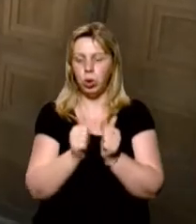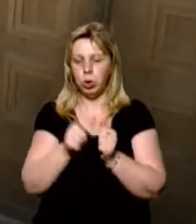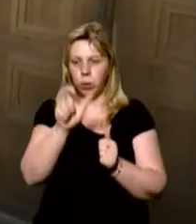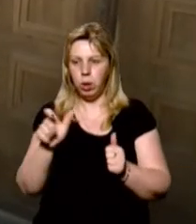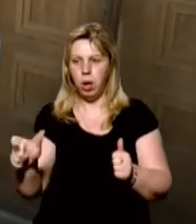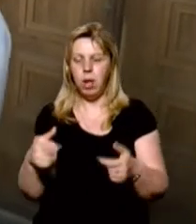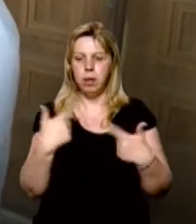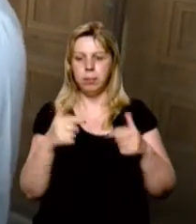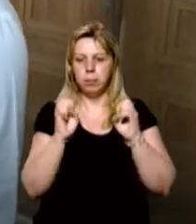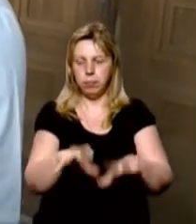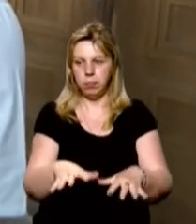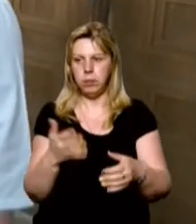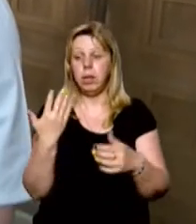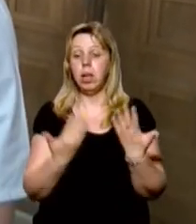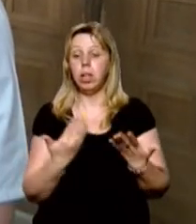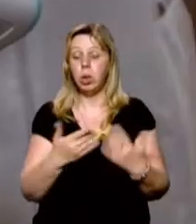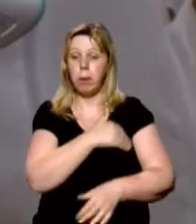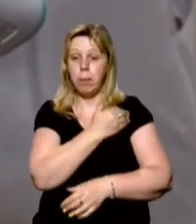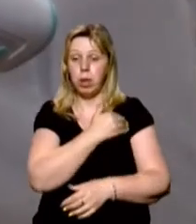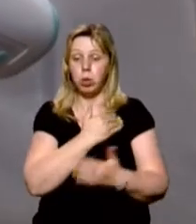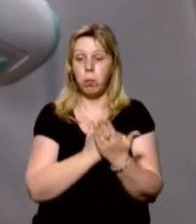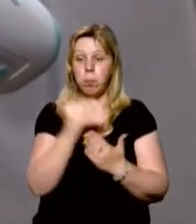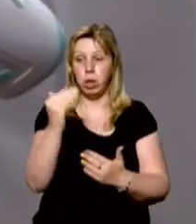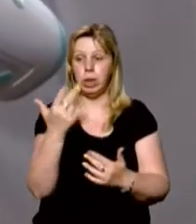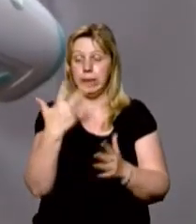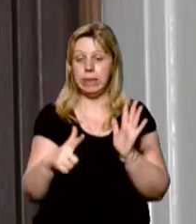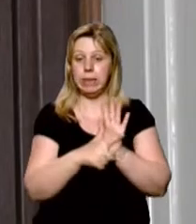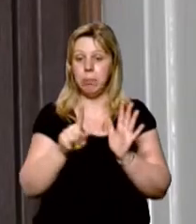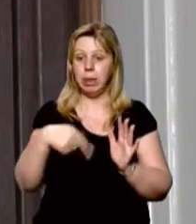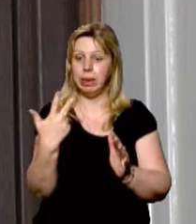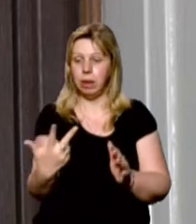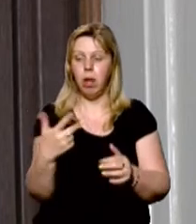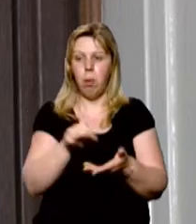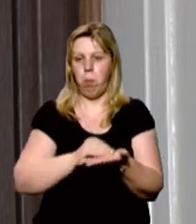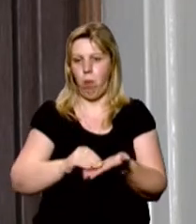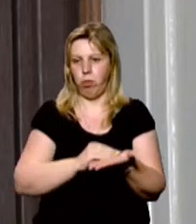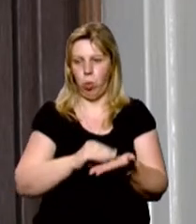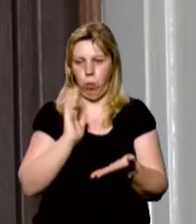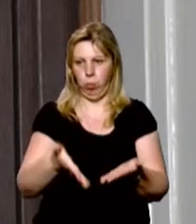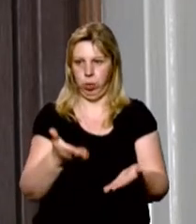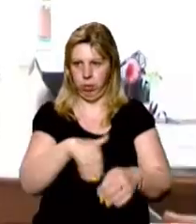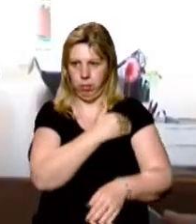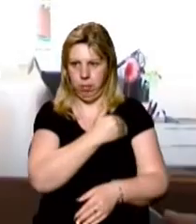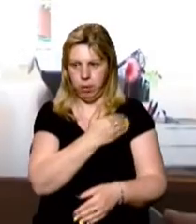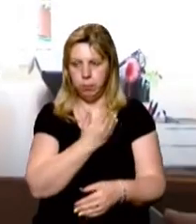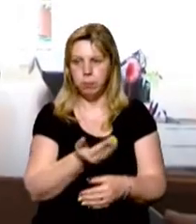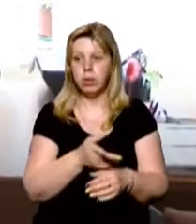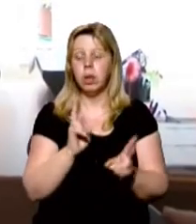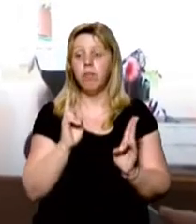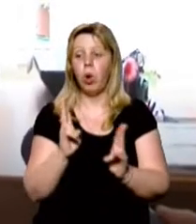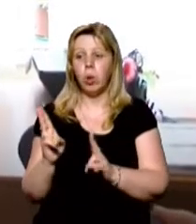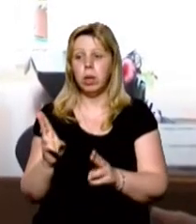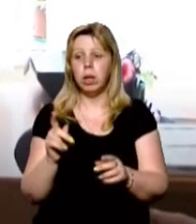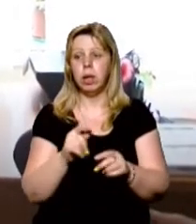учасника зно до пункту тестування. Якщо температура перевищуватиме 37,3, то йому повторно її вимірюватимуть. У котрих